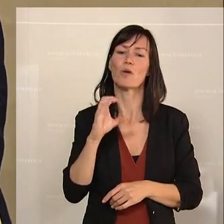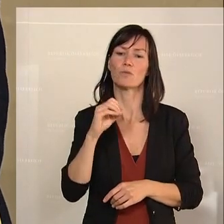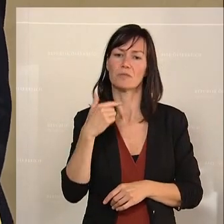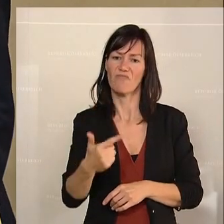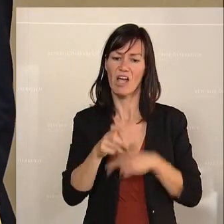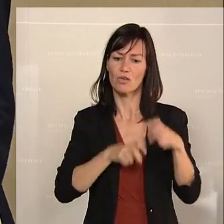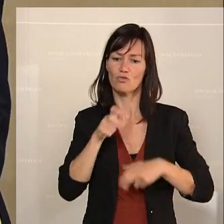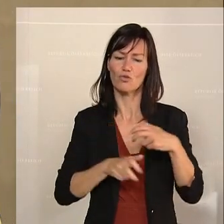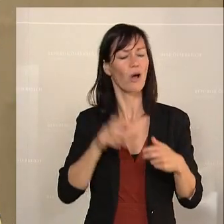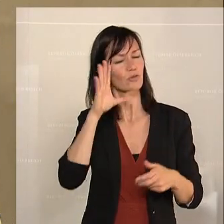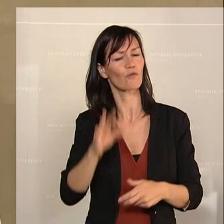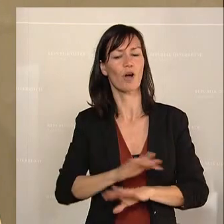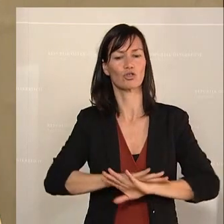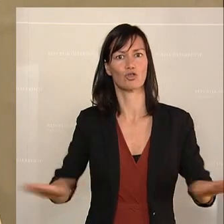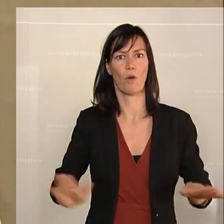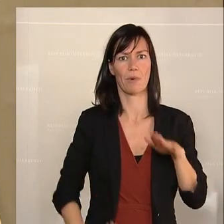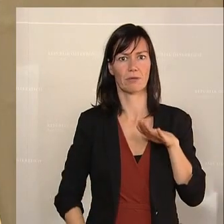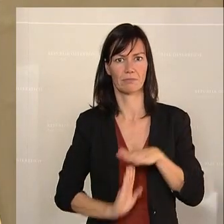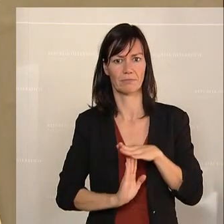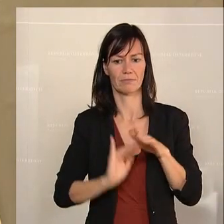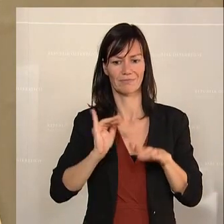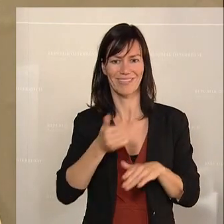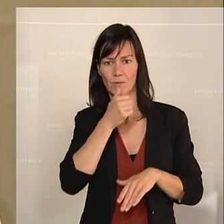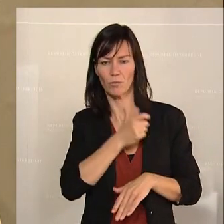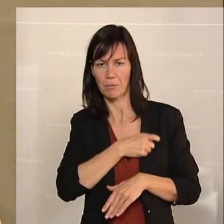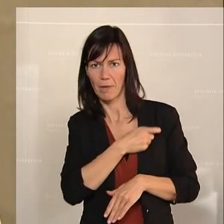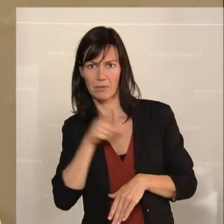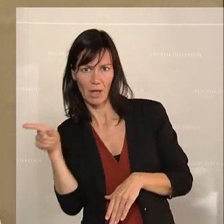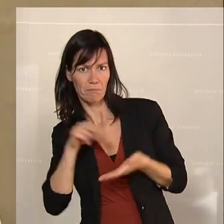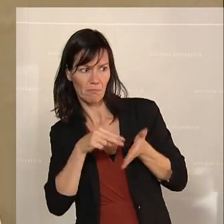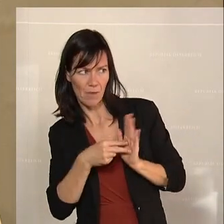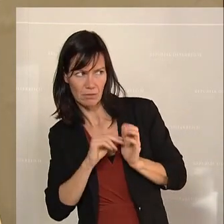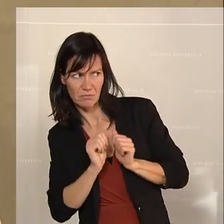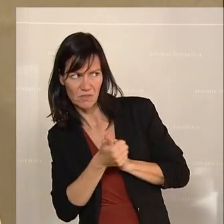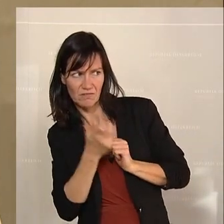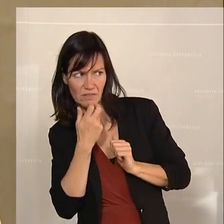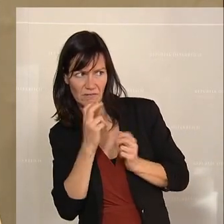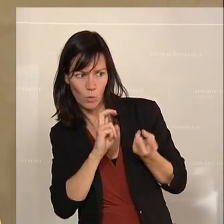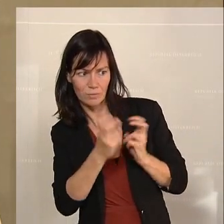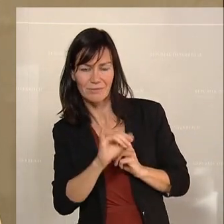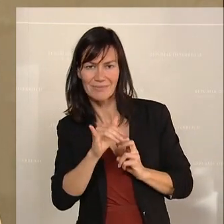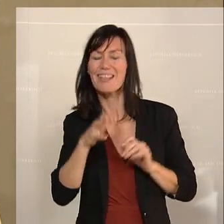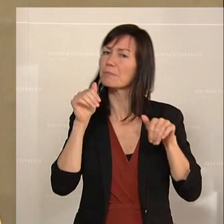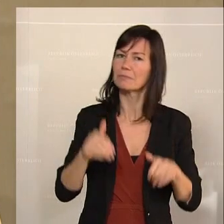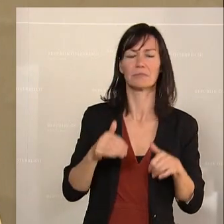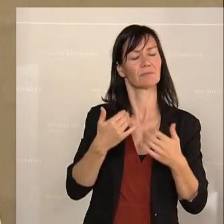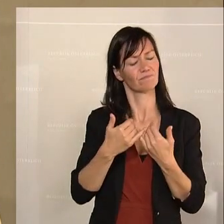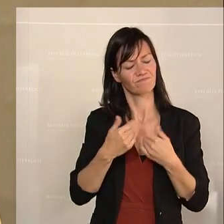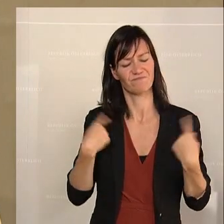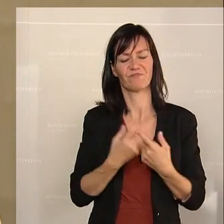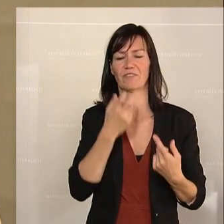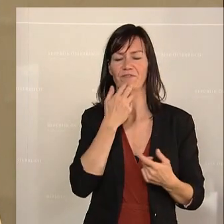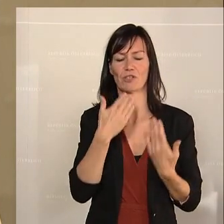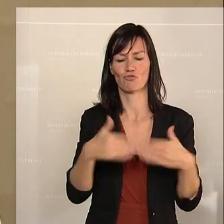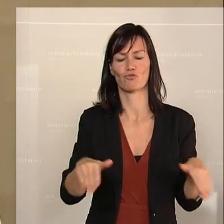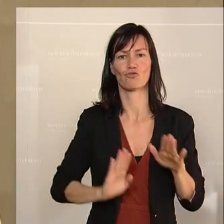CO2-Anschlages, der von den Grünen hier geplant wird. Man muss die Menschen entlasten und nicht belasten. Das ist das Gebot